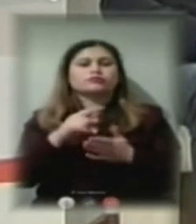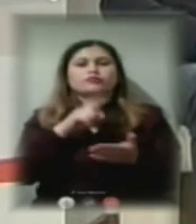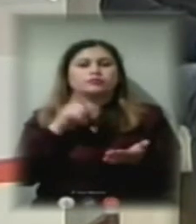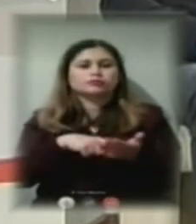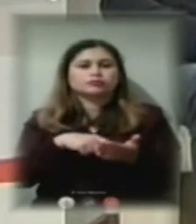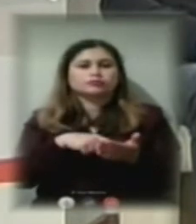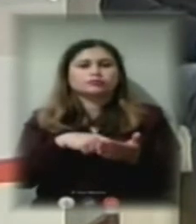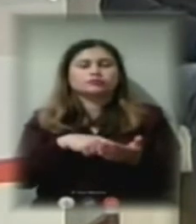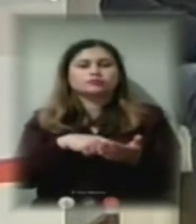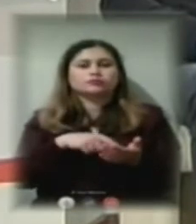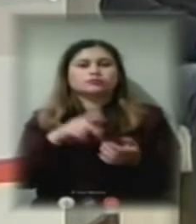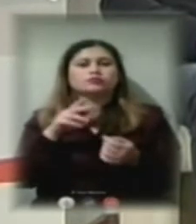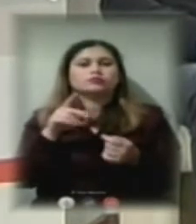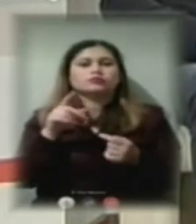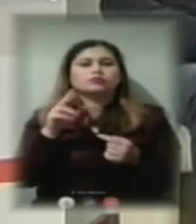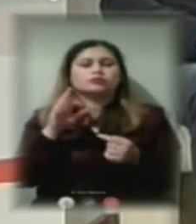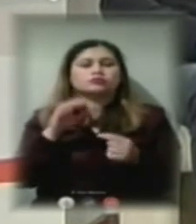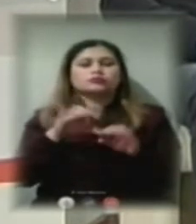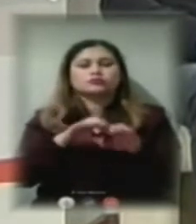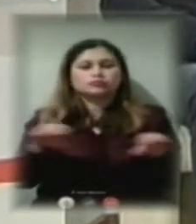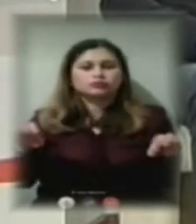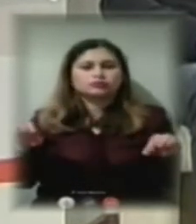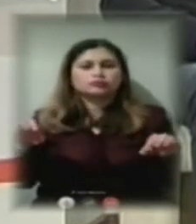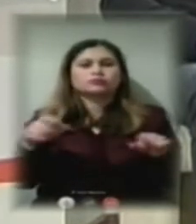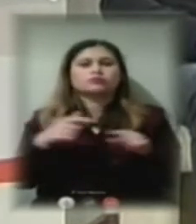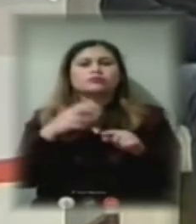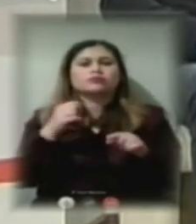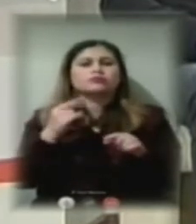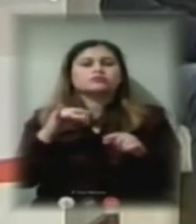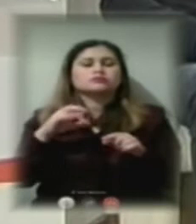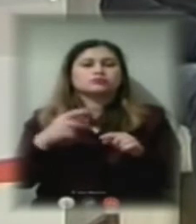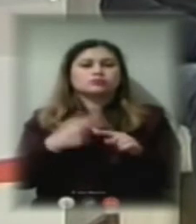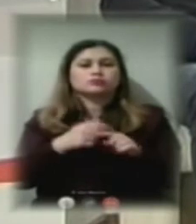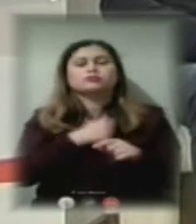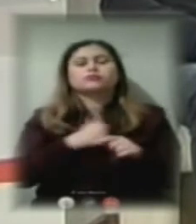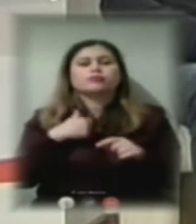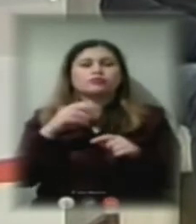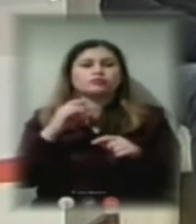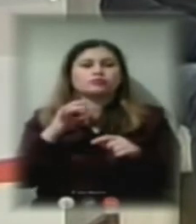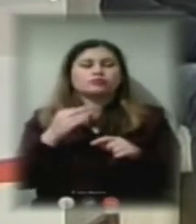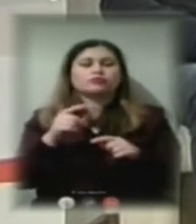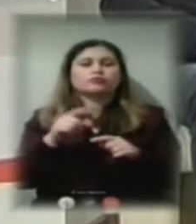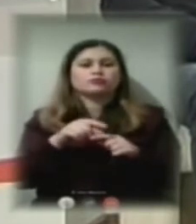трубам, по магістралям, і по самій котельні. Тобто, все ж таки, ми думаємо